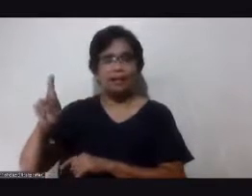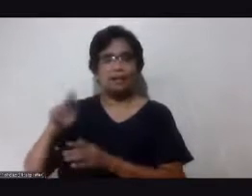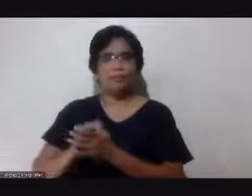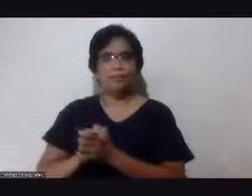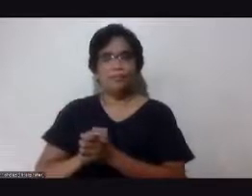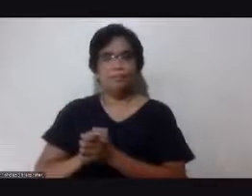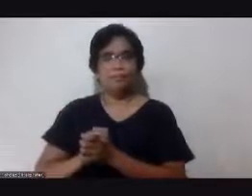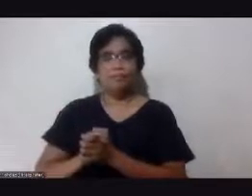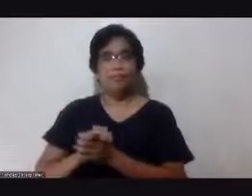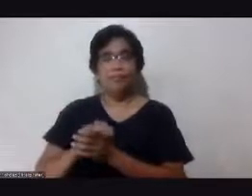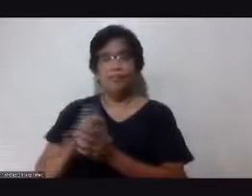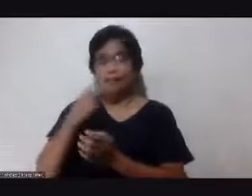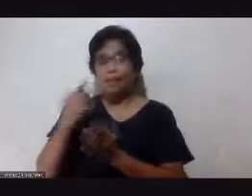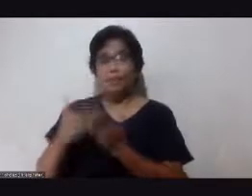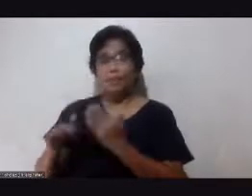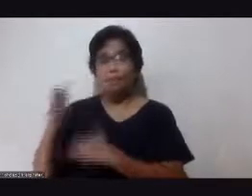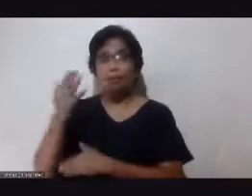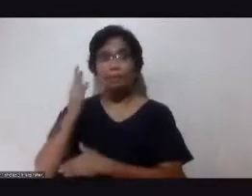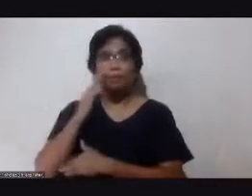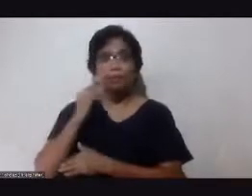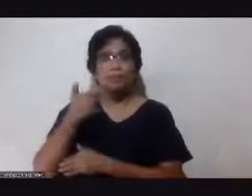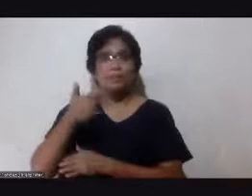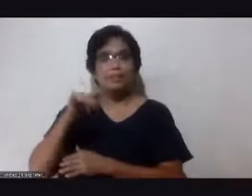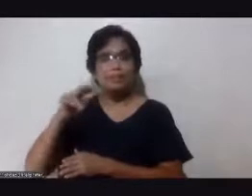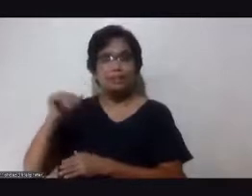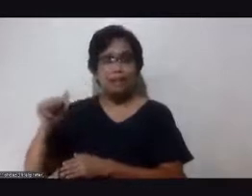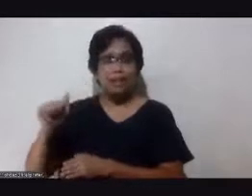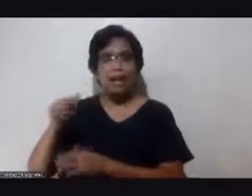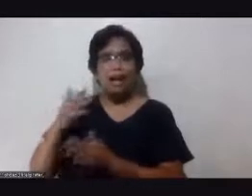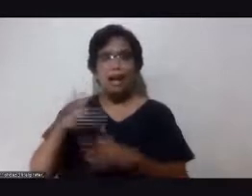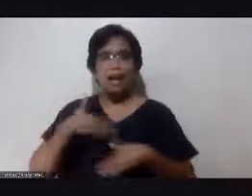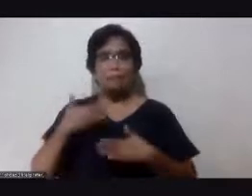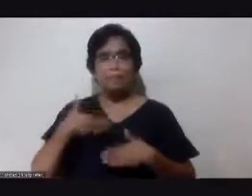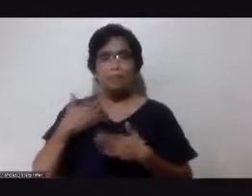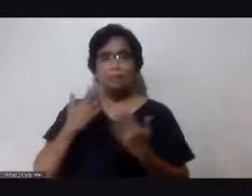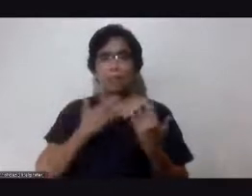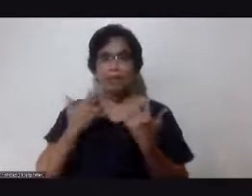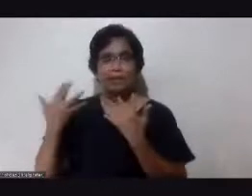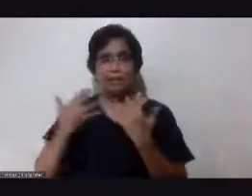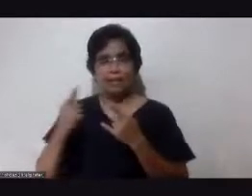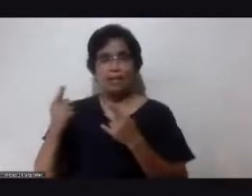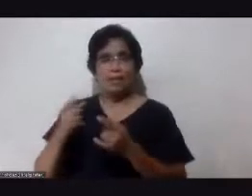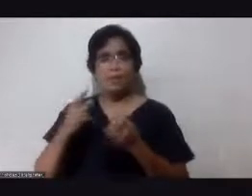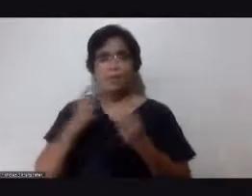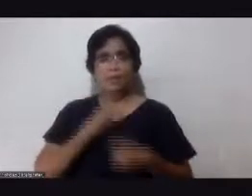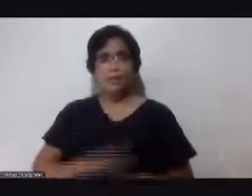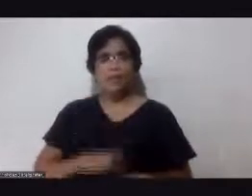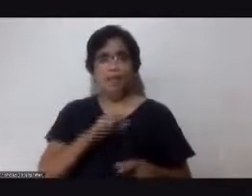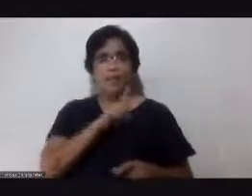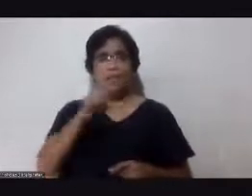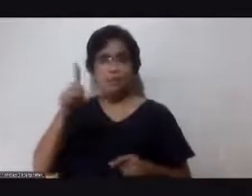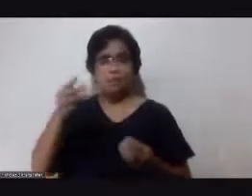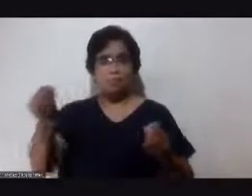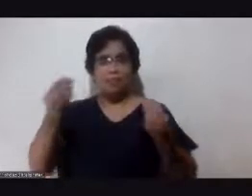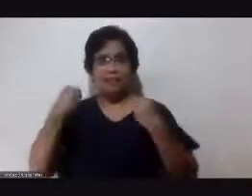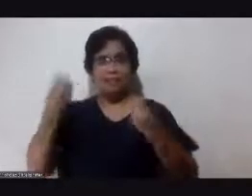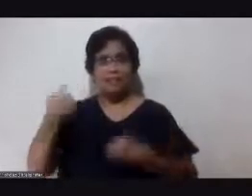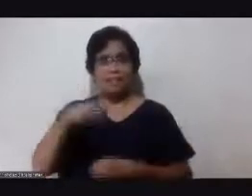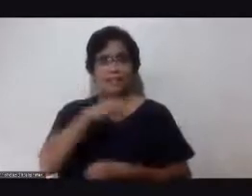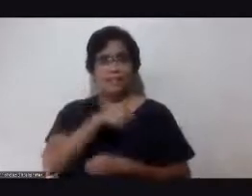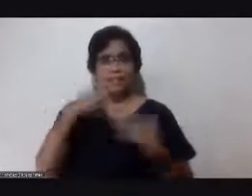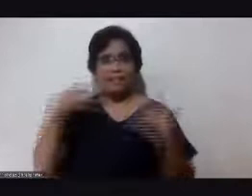good morning Ma'am Jenna happy birthday bukas Ma'am wish ko po sa Lord na bigyan lang tayo ng